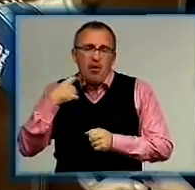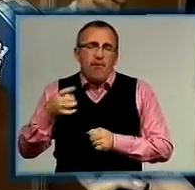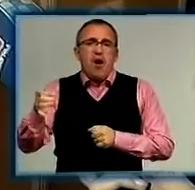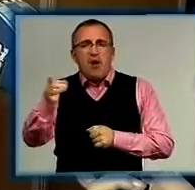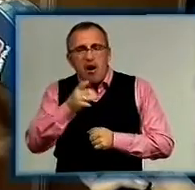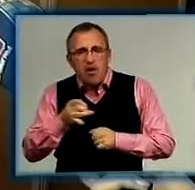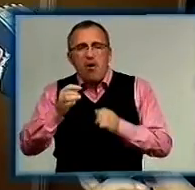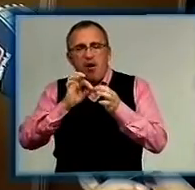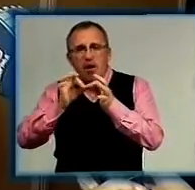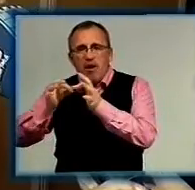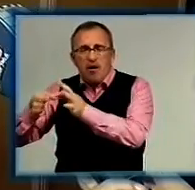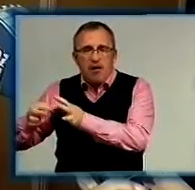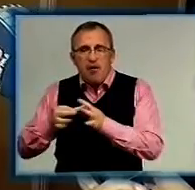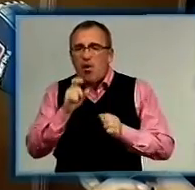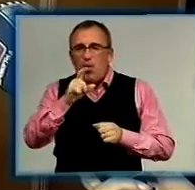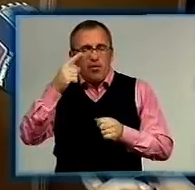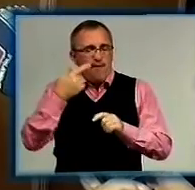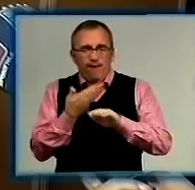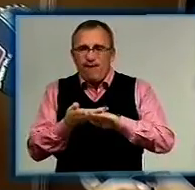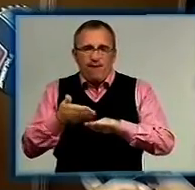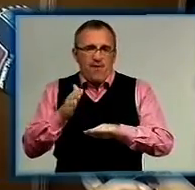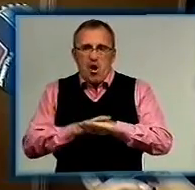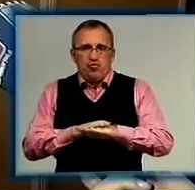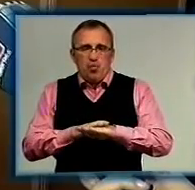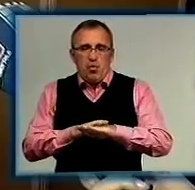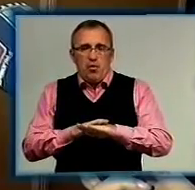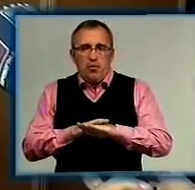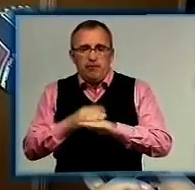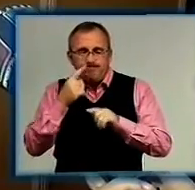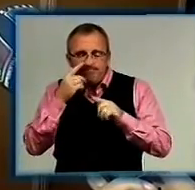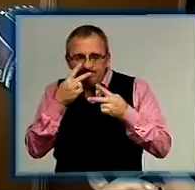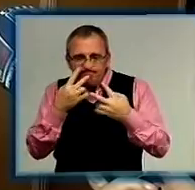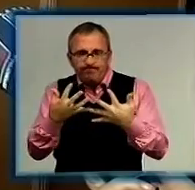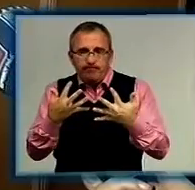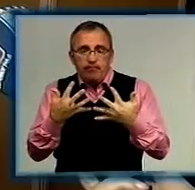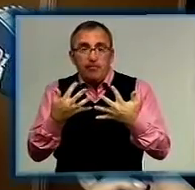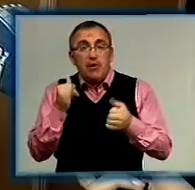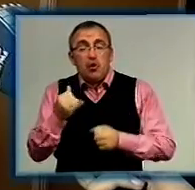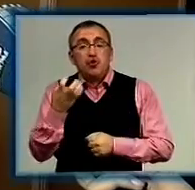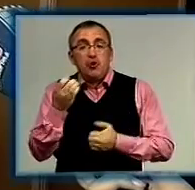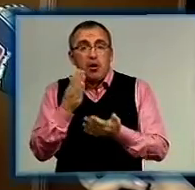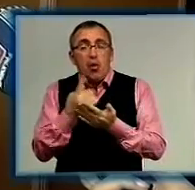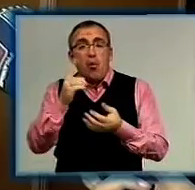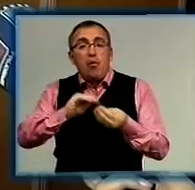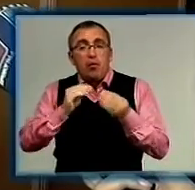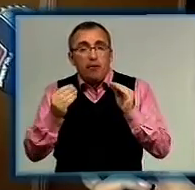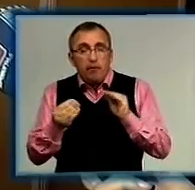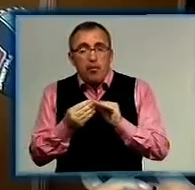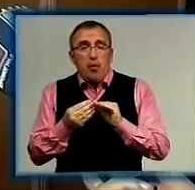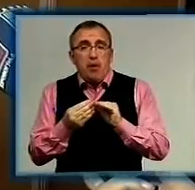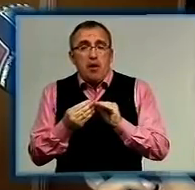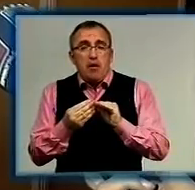районна і так далі. Людям це важко зараз зосередитись. І ще є одна проблема із